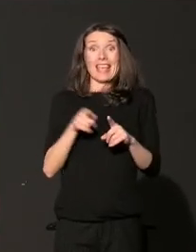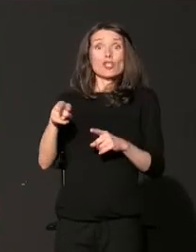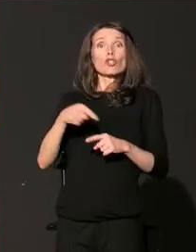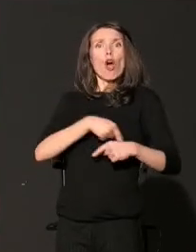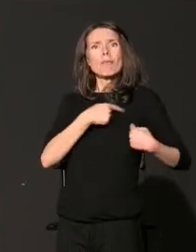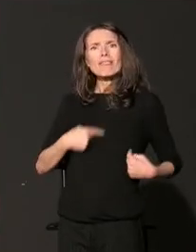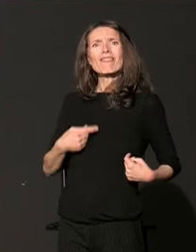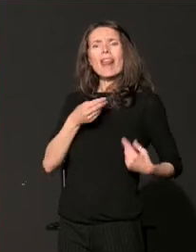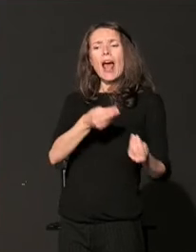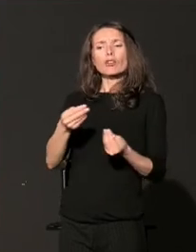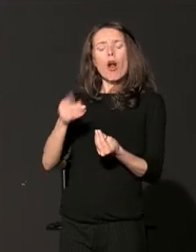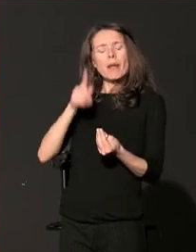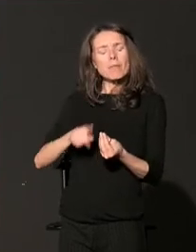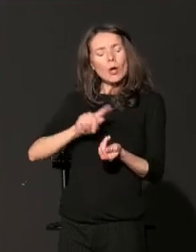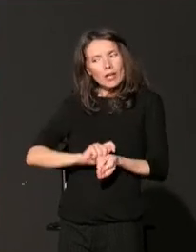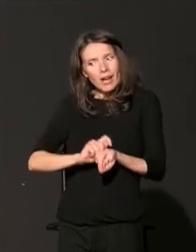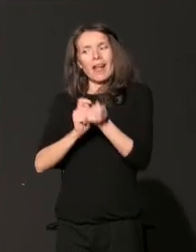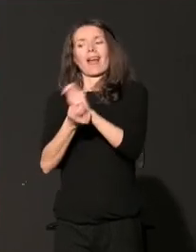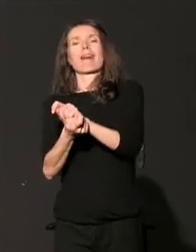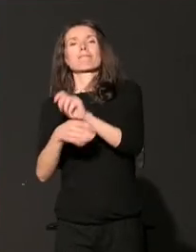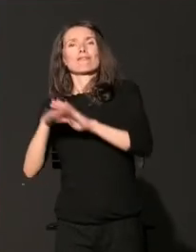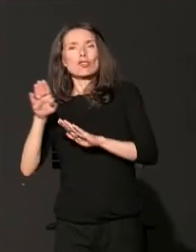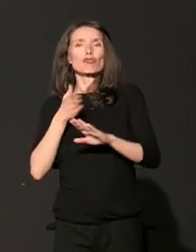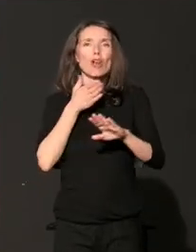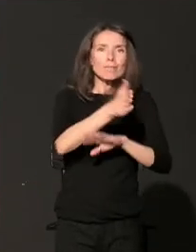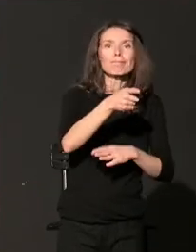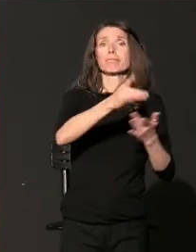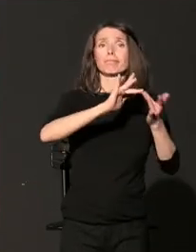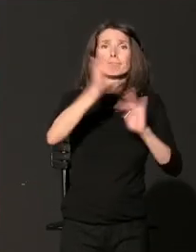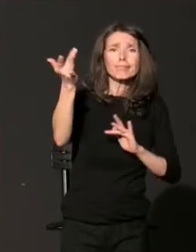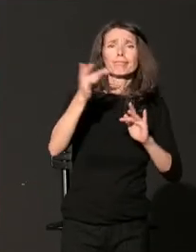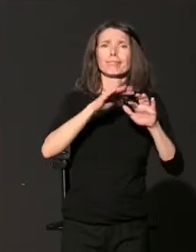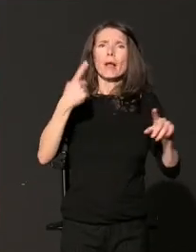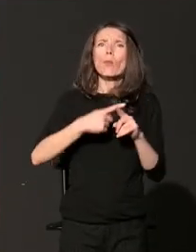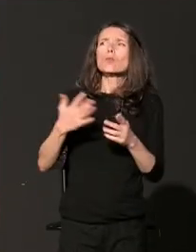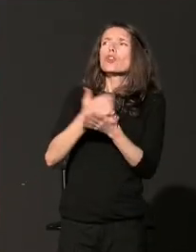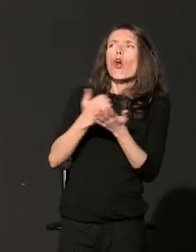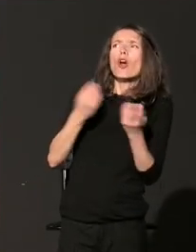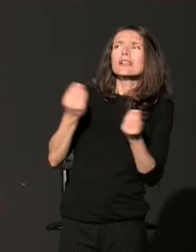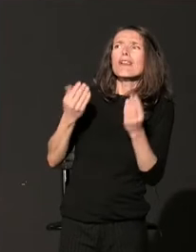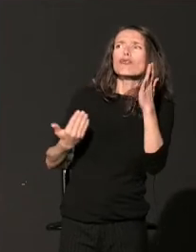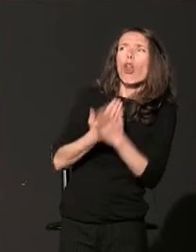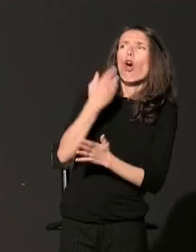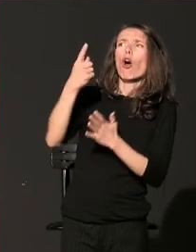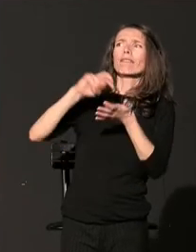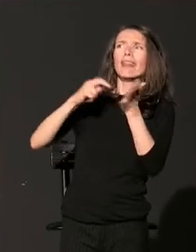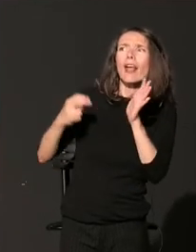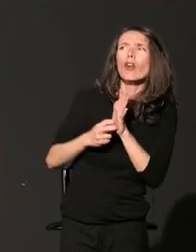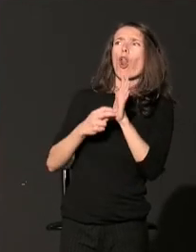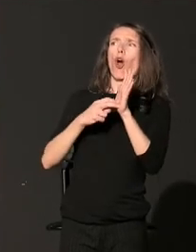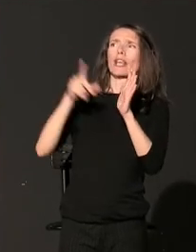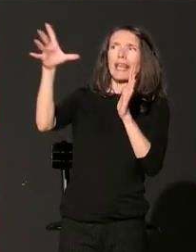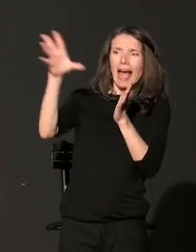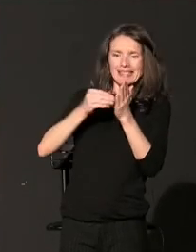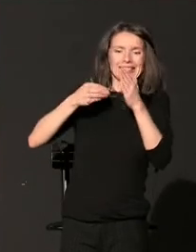zauzme nove digitalne kanale komunikacije i da iskoristi napredne i inovativne načine da davanje zaopšte dobro